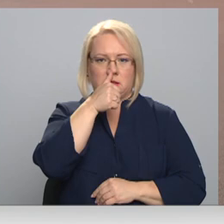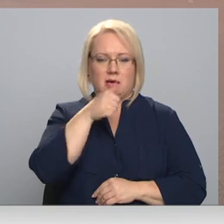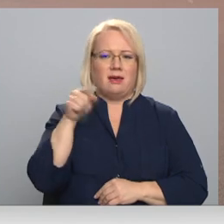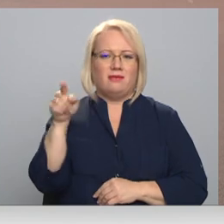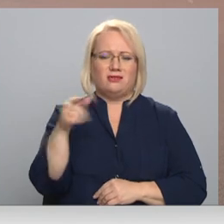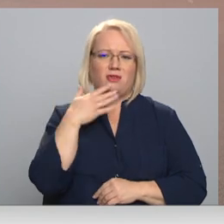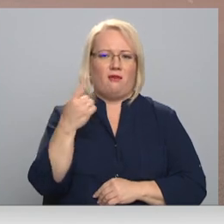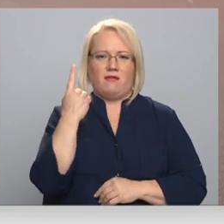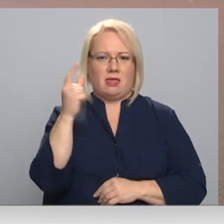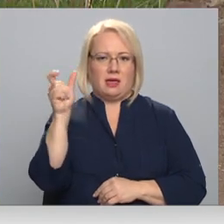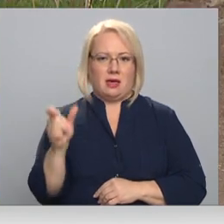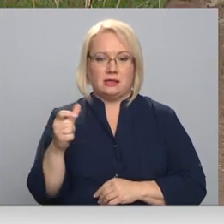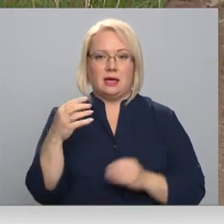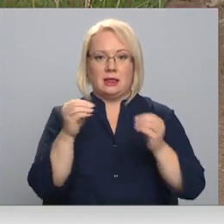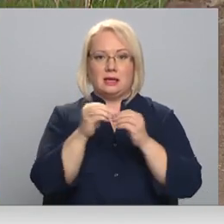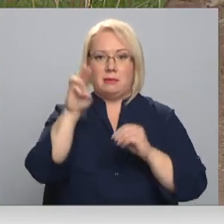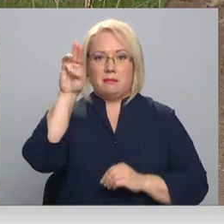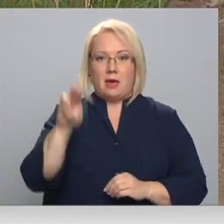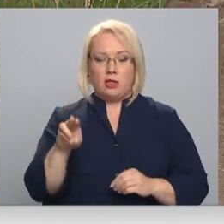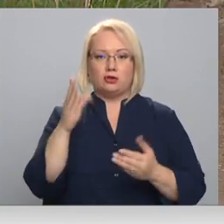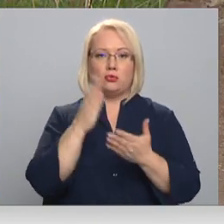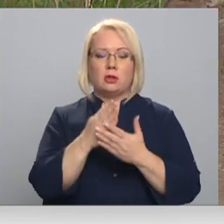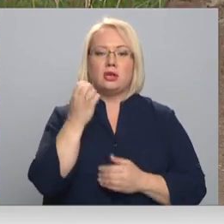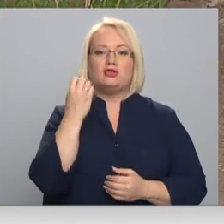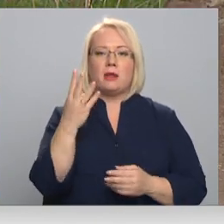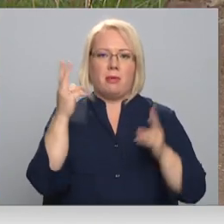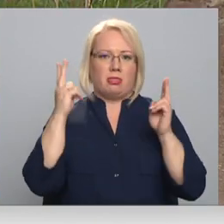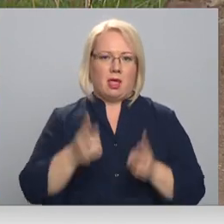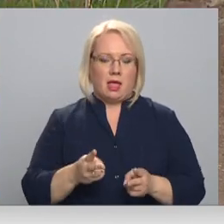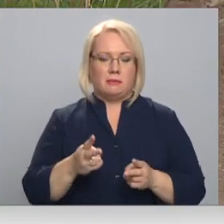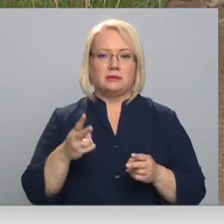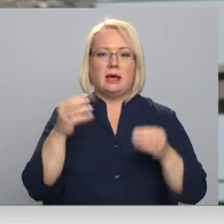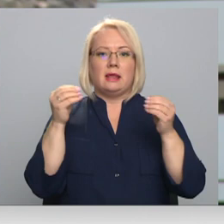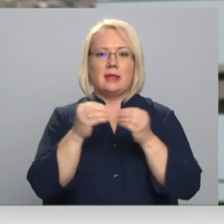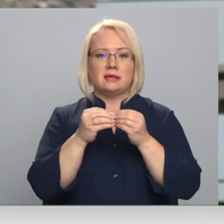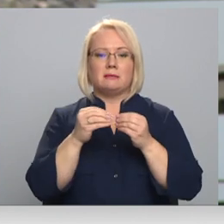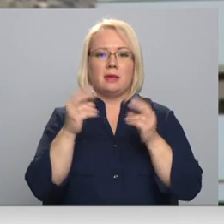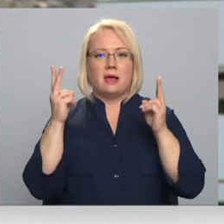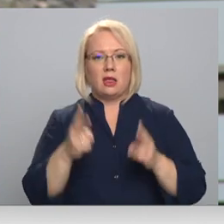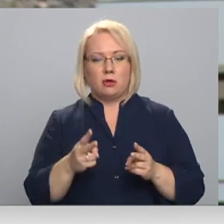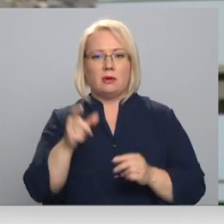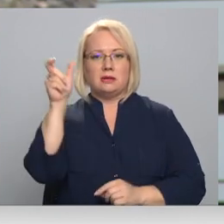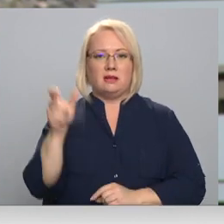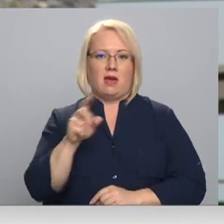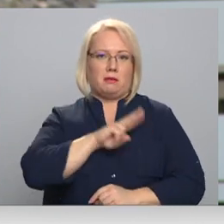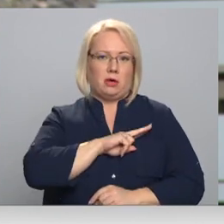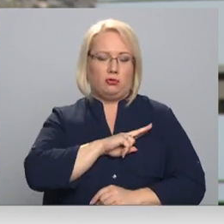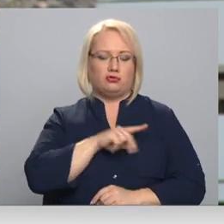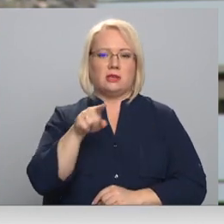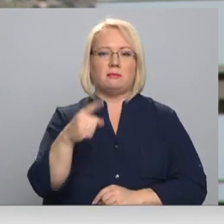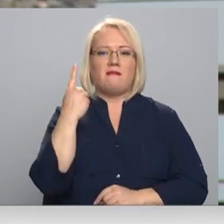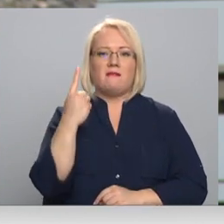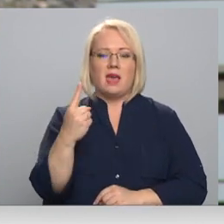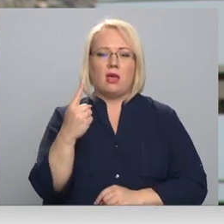nav vienīgais. Šogad desmit mēnešos vien notikuši 14 negadījumi. Desmit gadījumos cilvēks zaudējas dzīvību. Tas ir par vienu